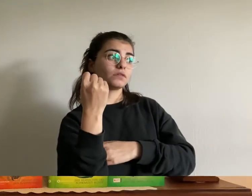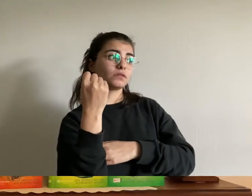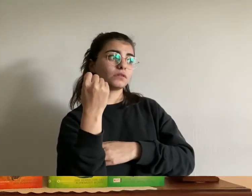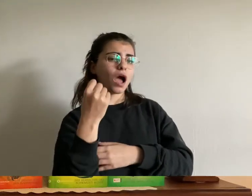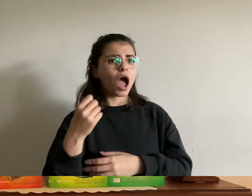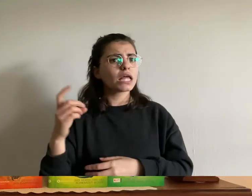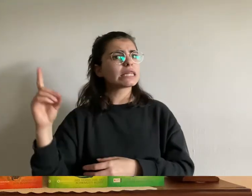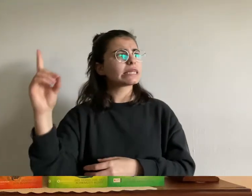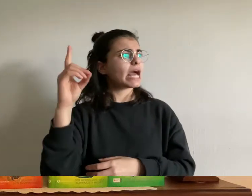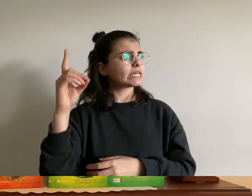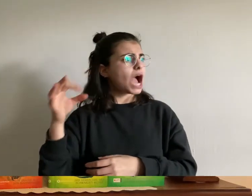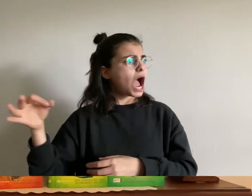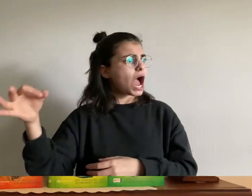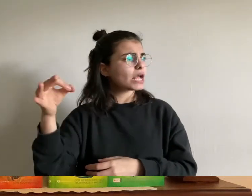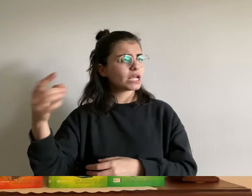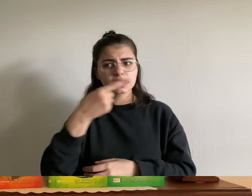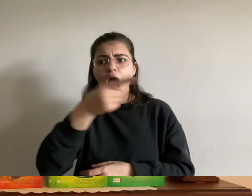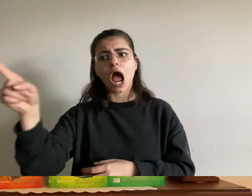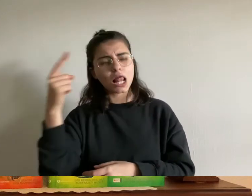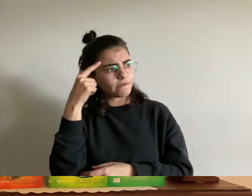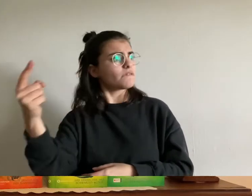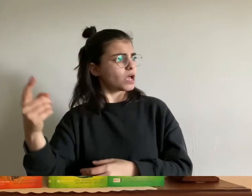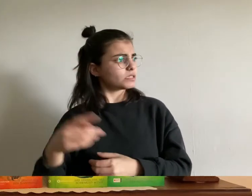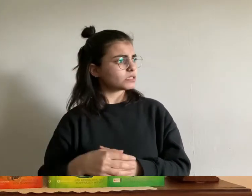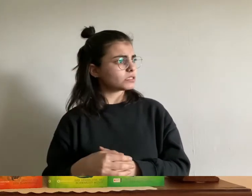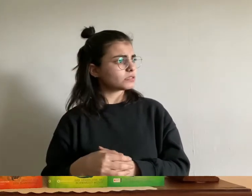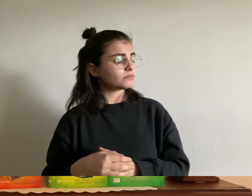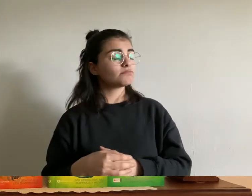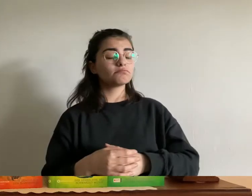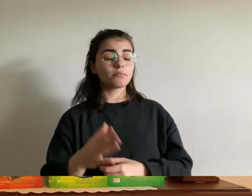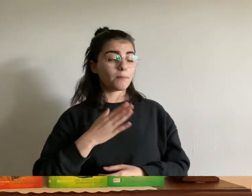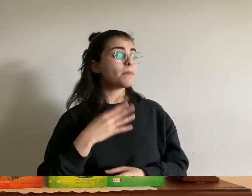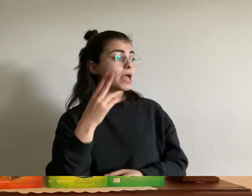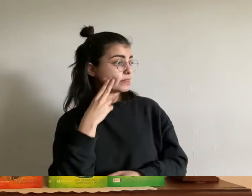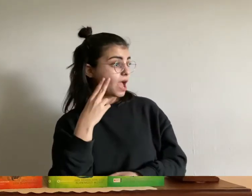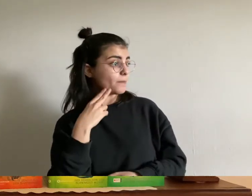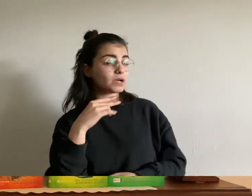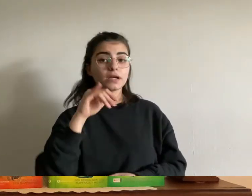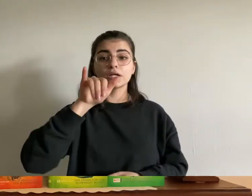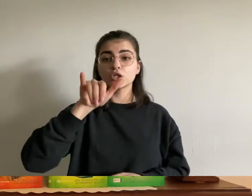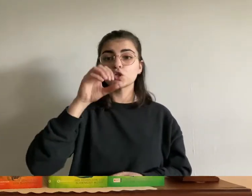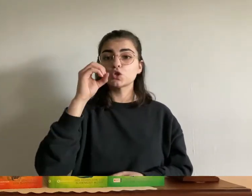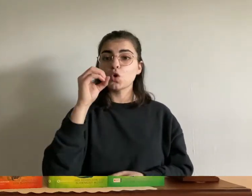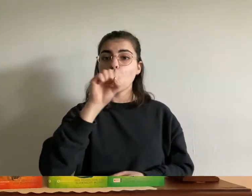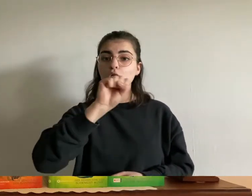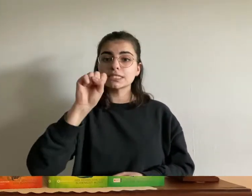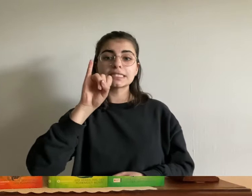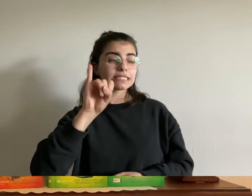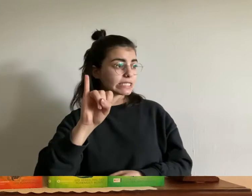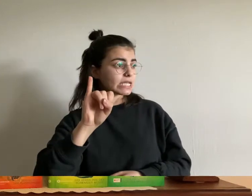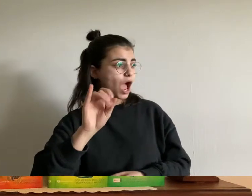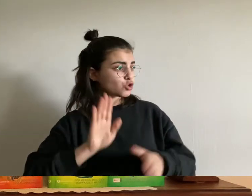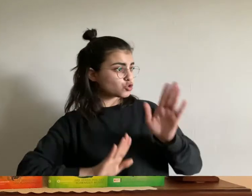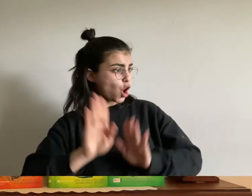er schreckte die hand aus ich bin übrigens jossi und wer seid ihr die kinder schüttelten ihm die hand und nannten